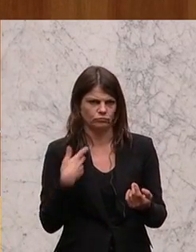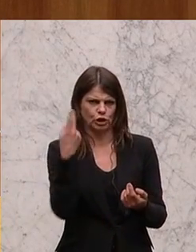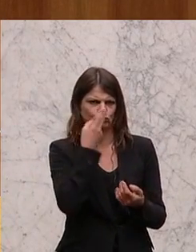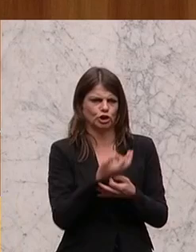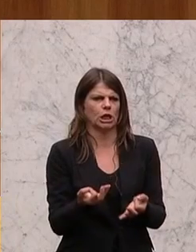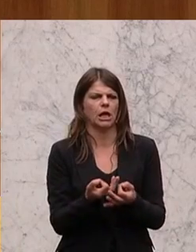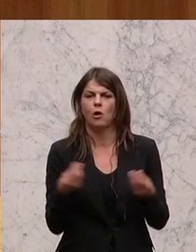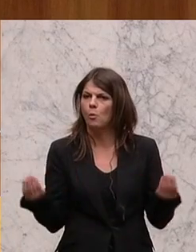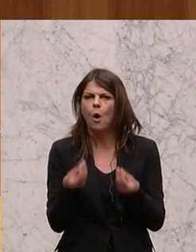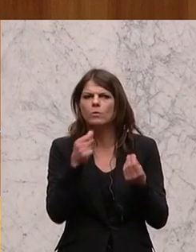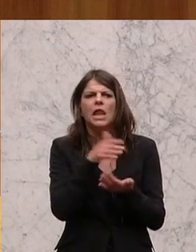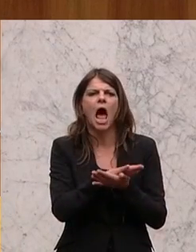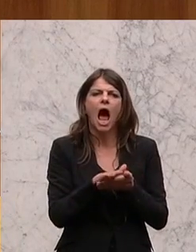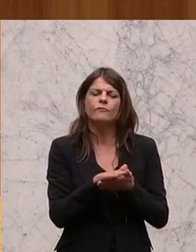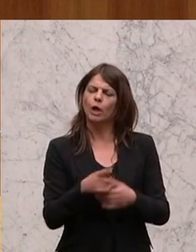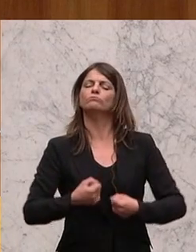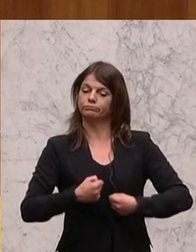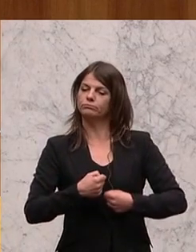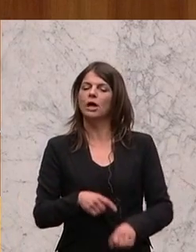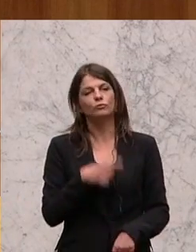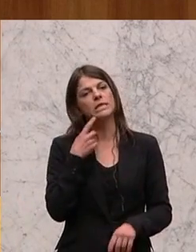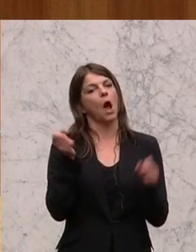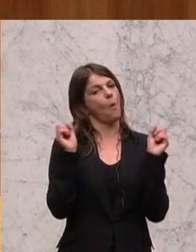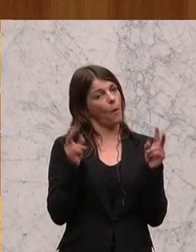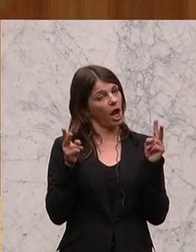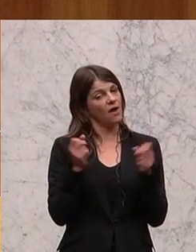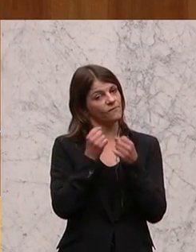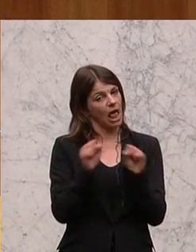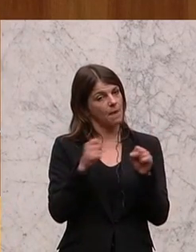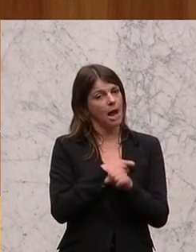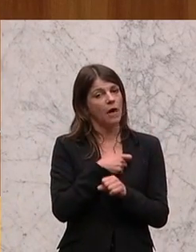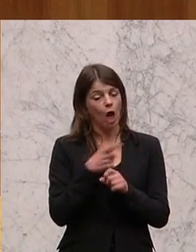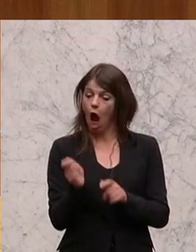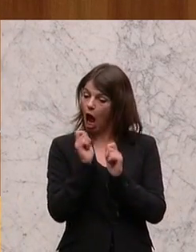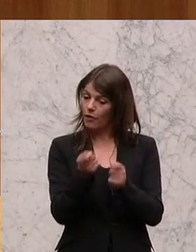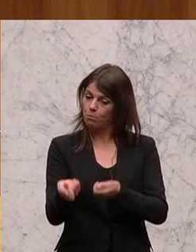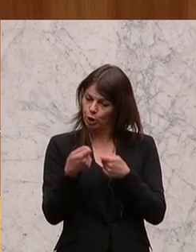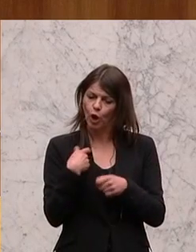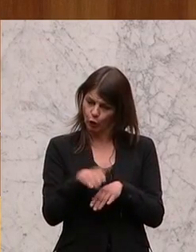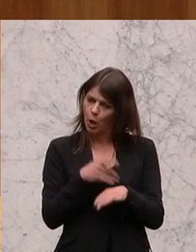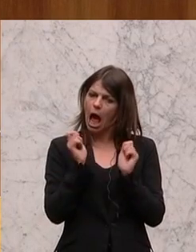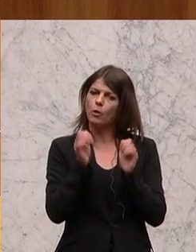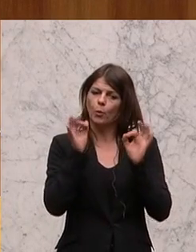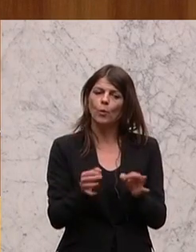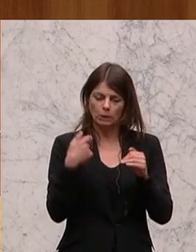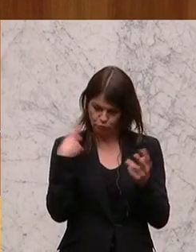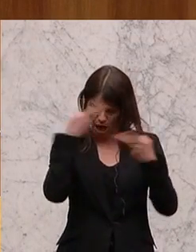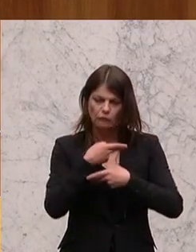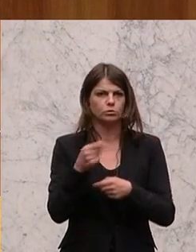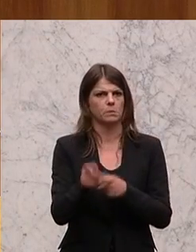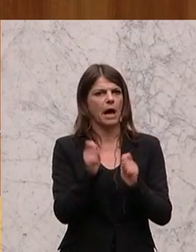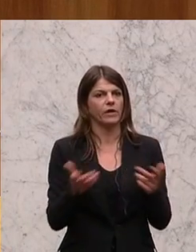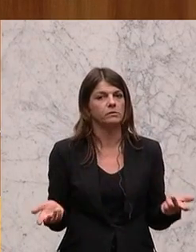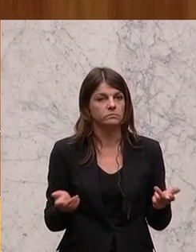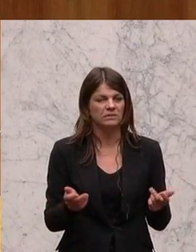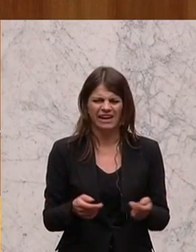verstehe nicht, warum man nicht einfach die Größe hat und hergeht und sagt, okay, die Freiheitlichen haben diesen Antrag eingebracht, wir finden den Antrag gut, wir stimmen dem Antrag zu.